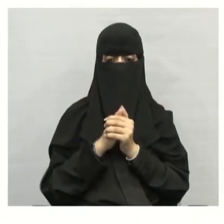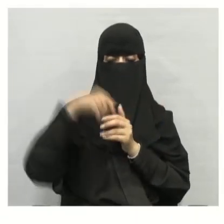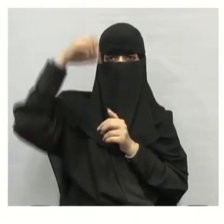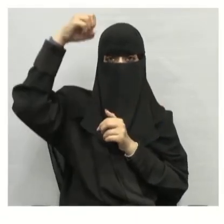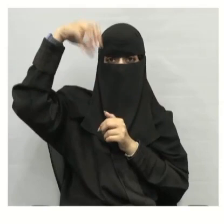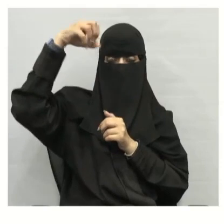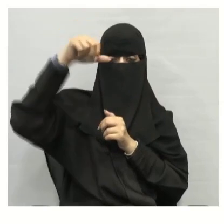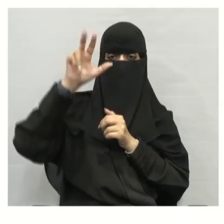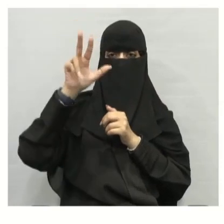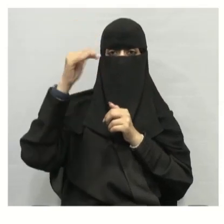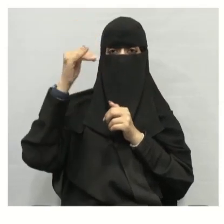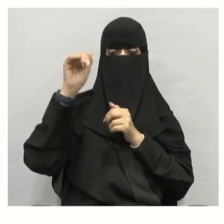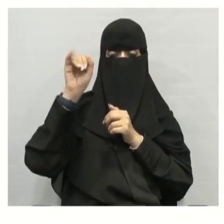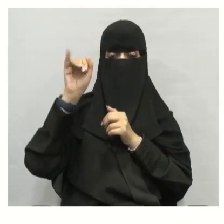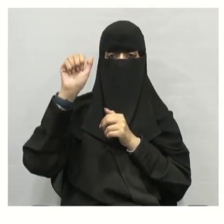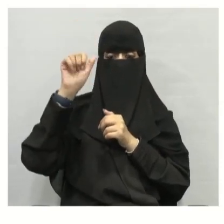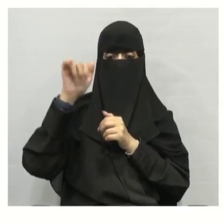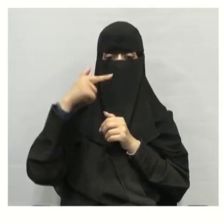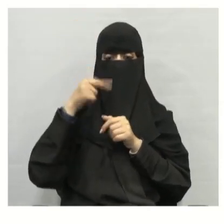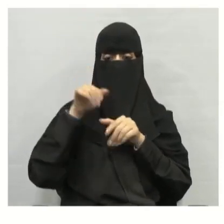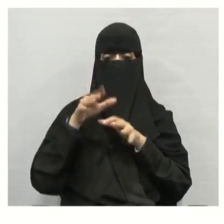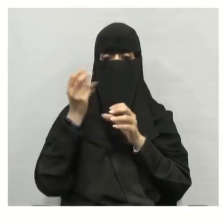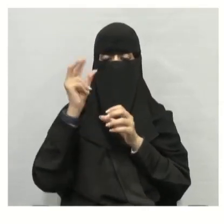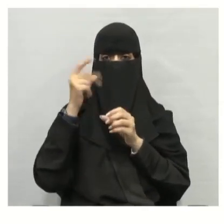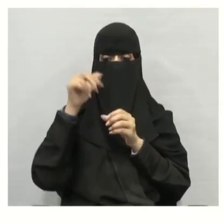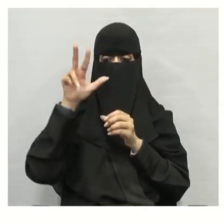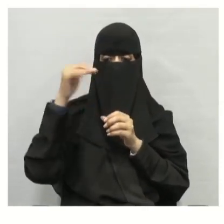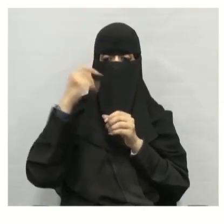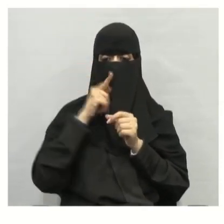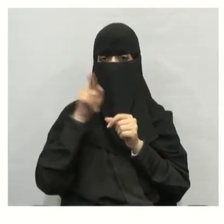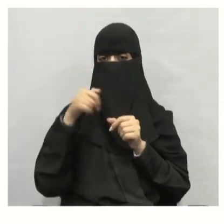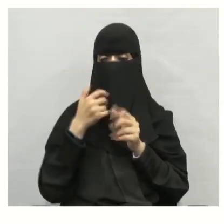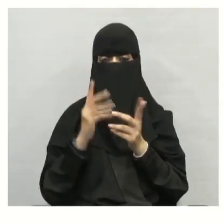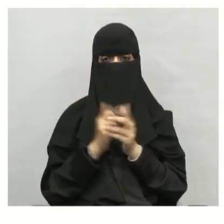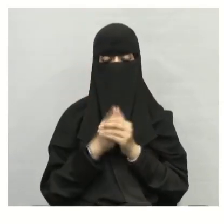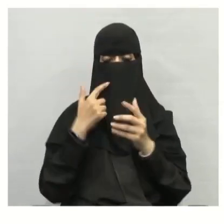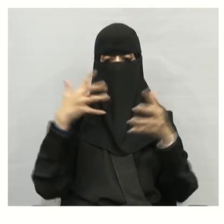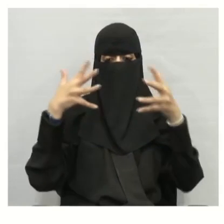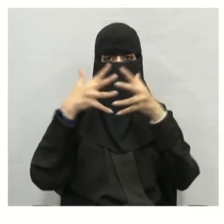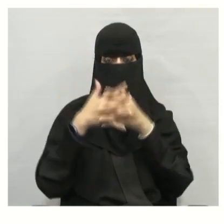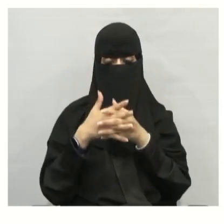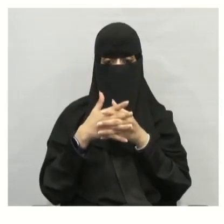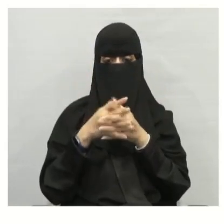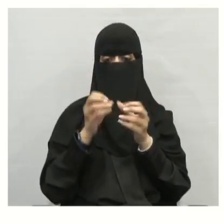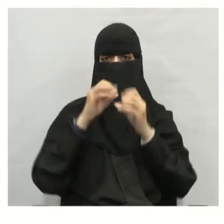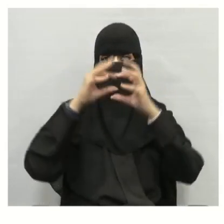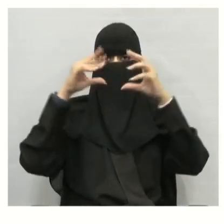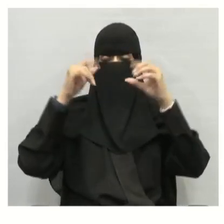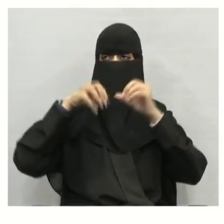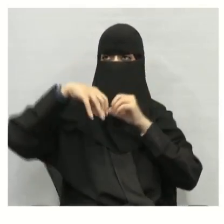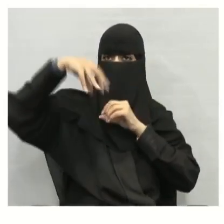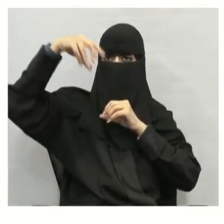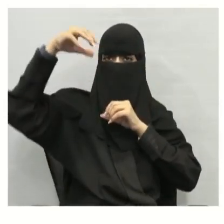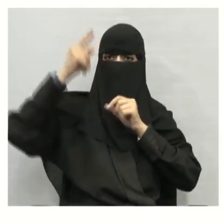لننتقل الآن إلى المطر الحمضي أيضا يسمى الثلج الحمضي ما هو؟ هو اختلاط الغازات المتصاعدة